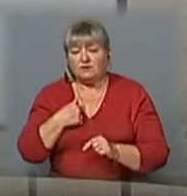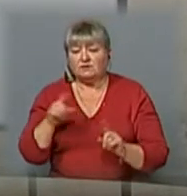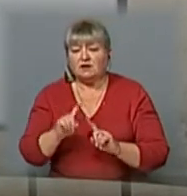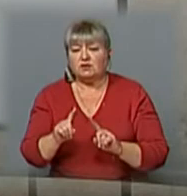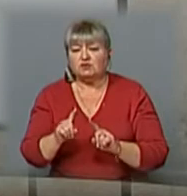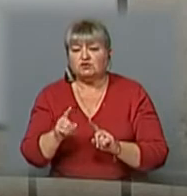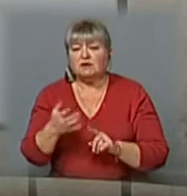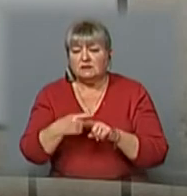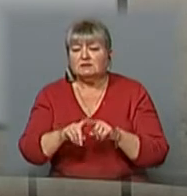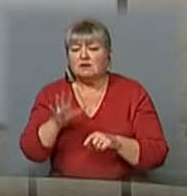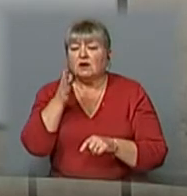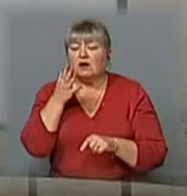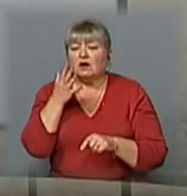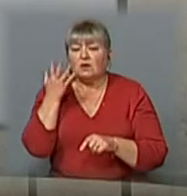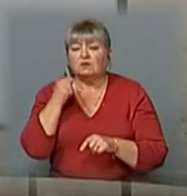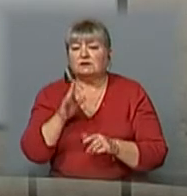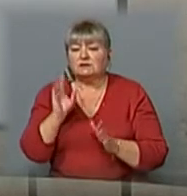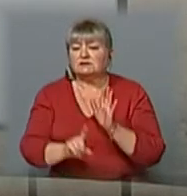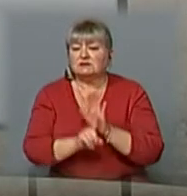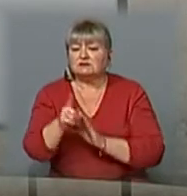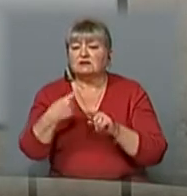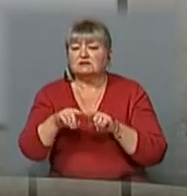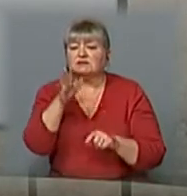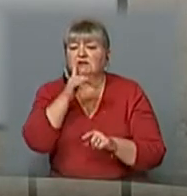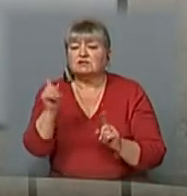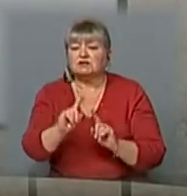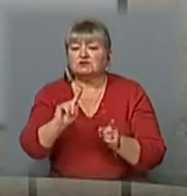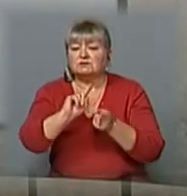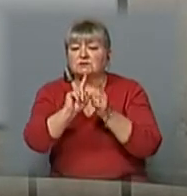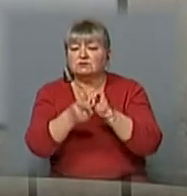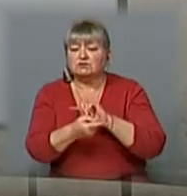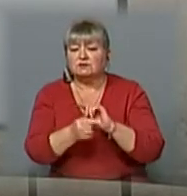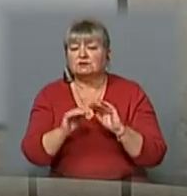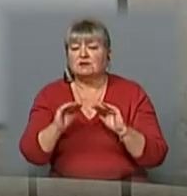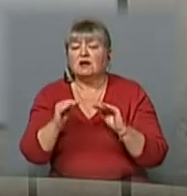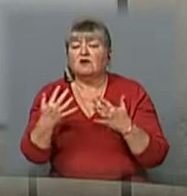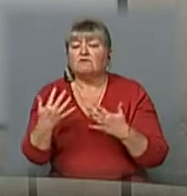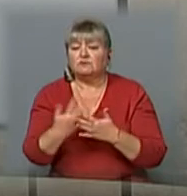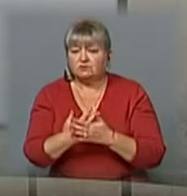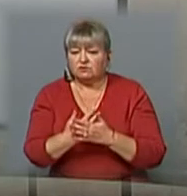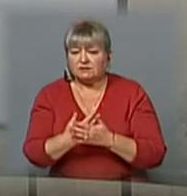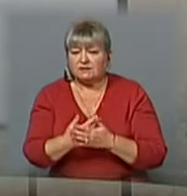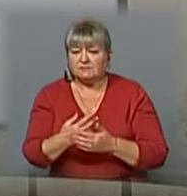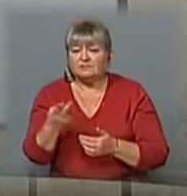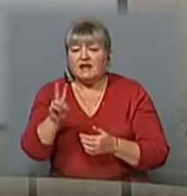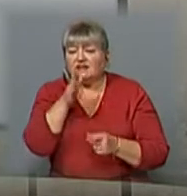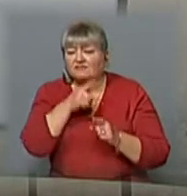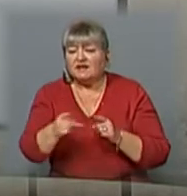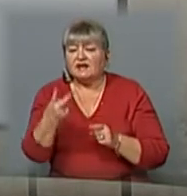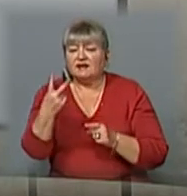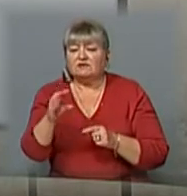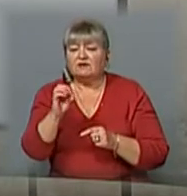на сцене, цей час, що трансформується в сюжет. Дві ери, дві епохи,